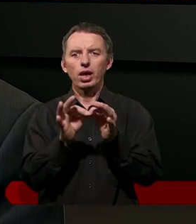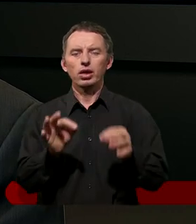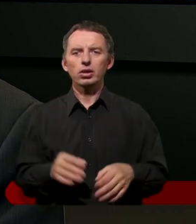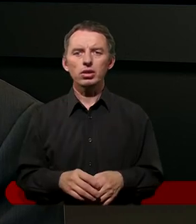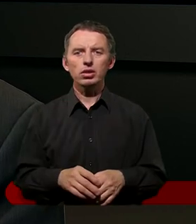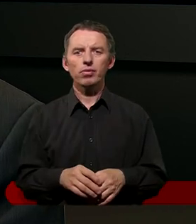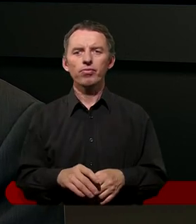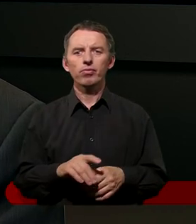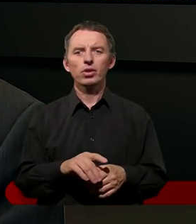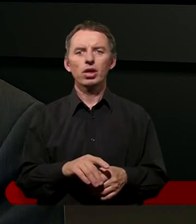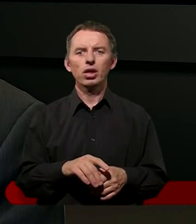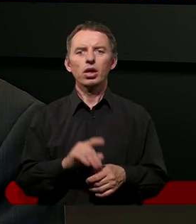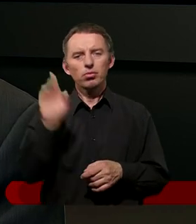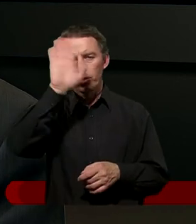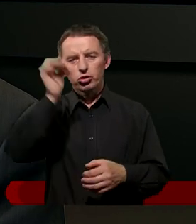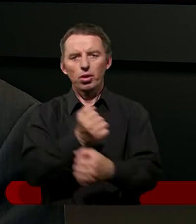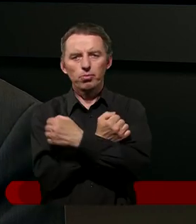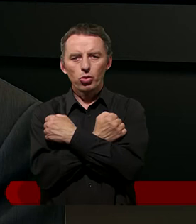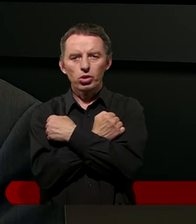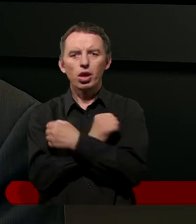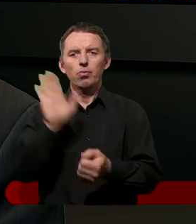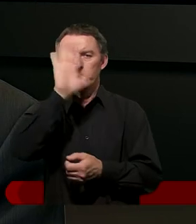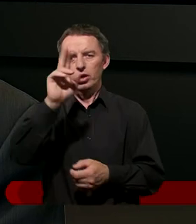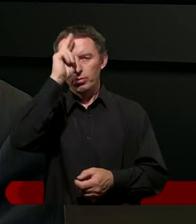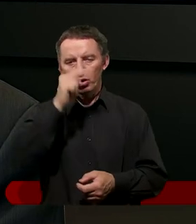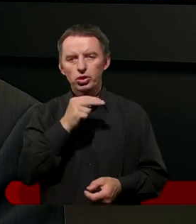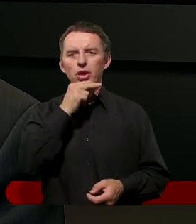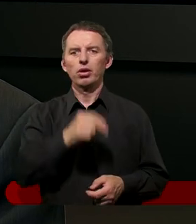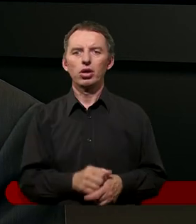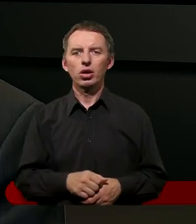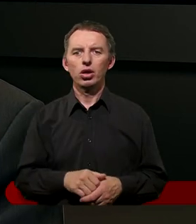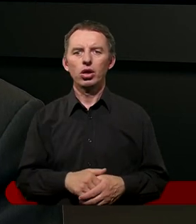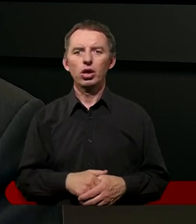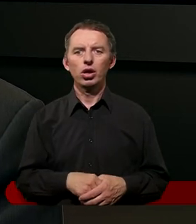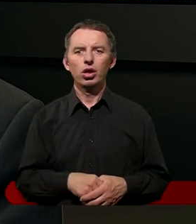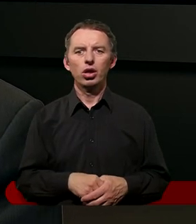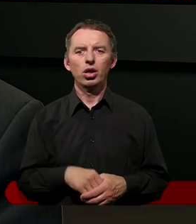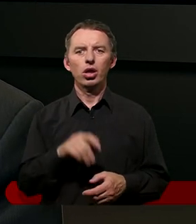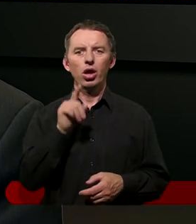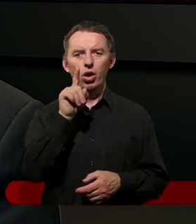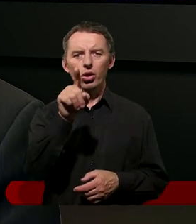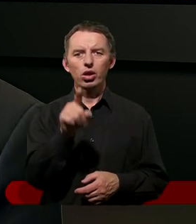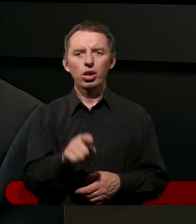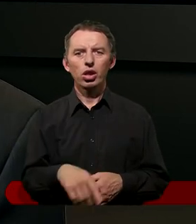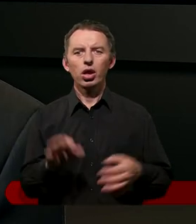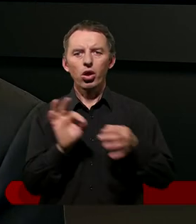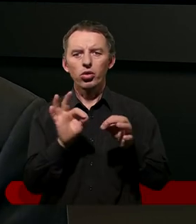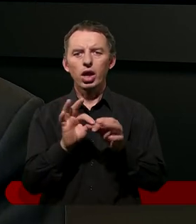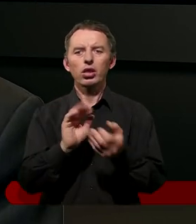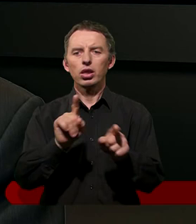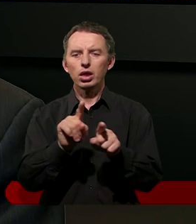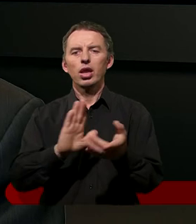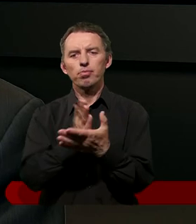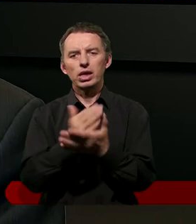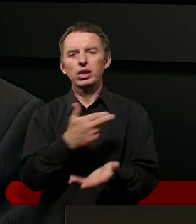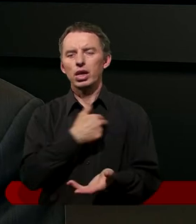z miłosiernym Bogiem Ojcem, ale i relacją między nami.